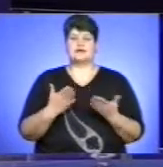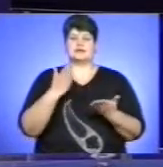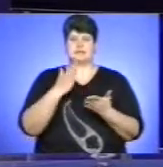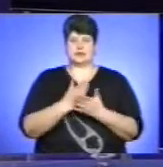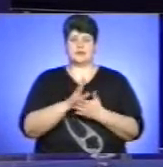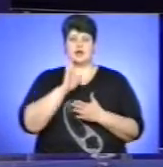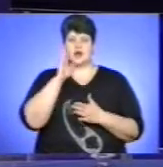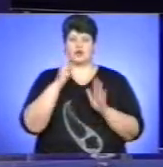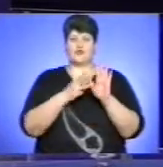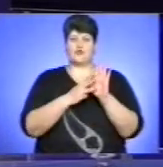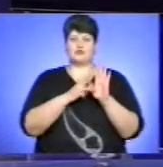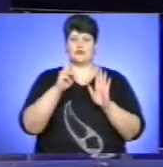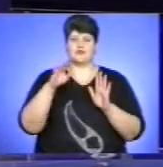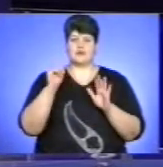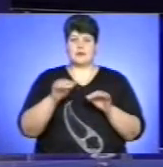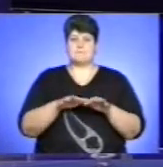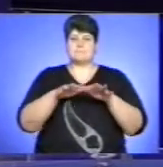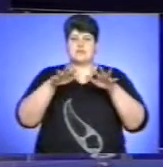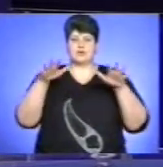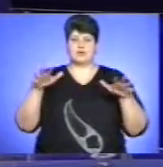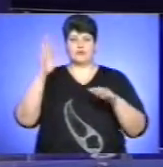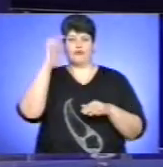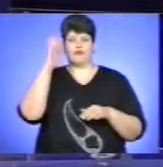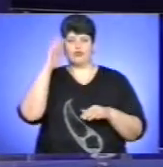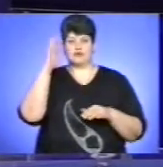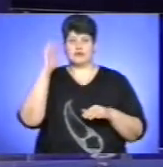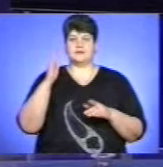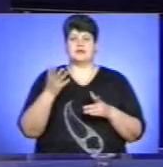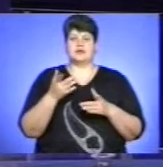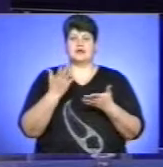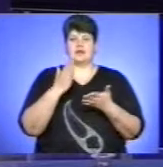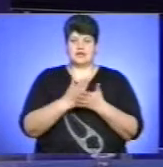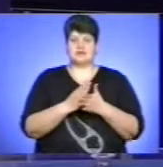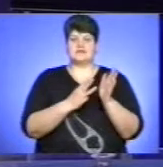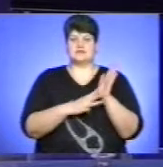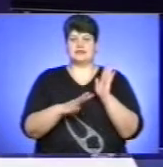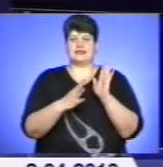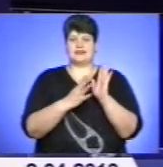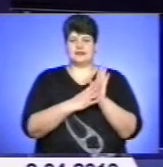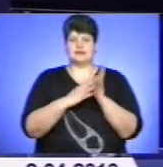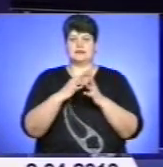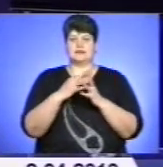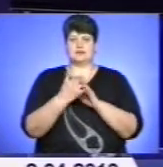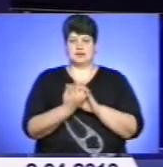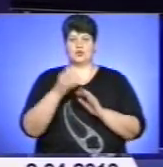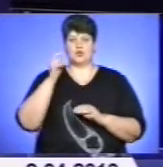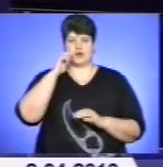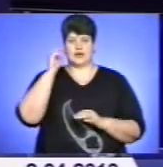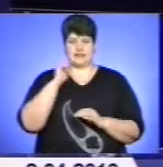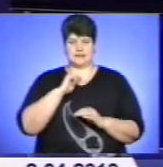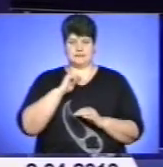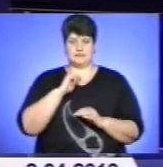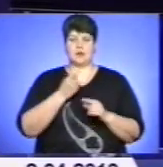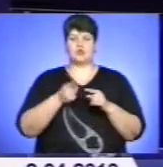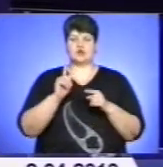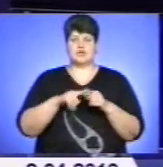8 квітня підйом грунтових вод та часткове затоплення спостерігається у 89 населених пунктах України. Про це